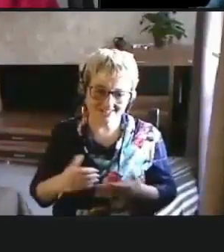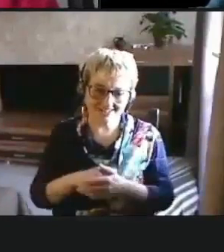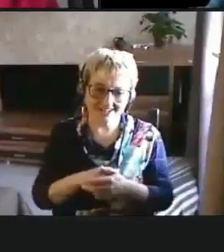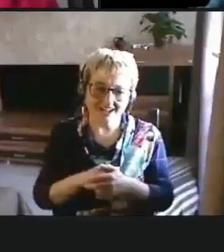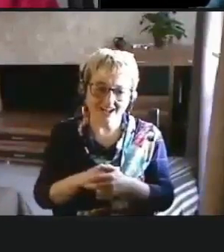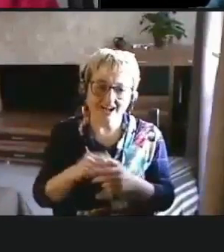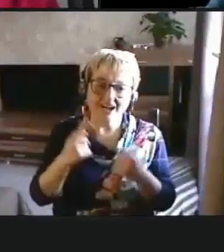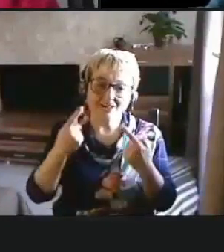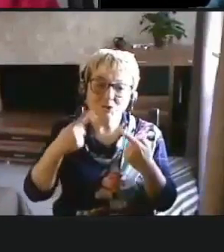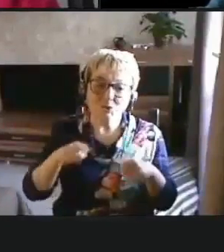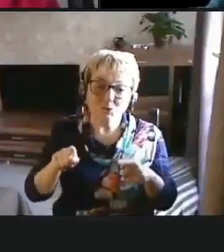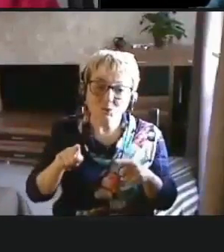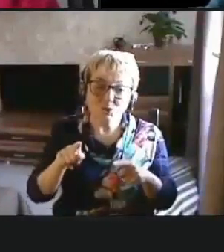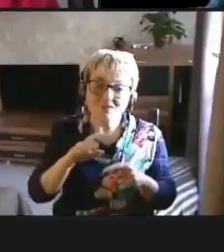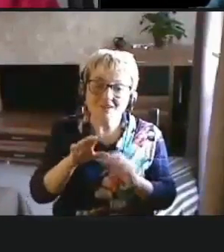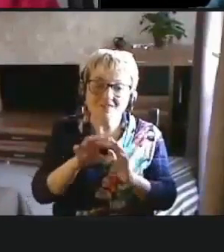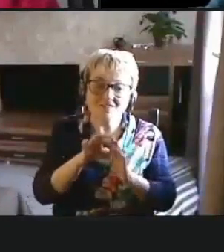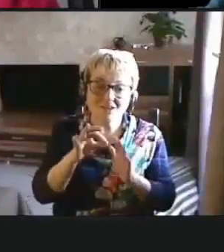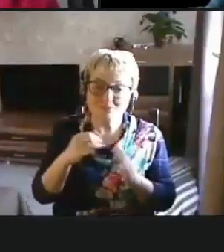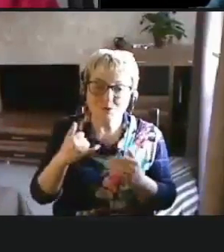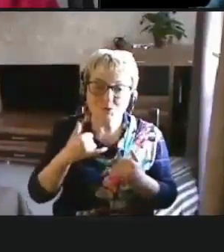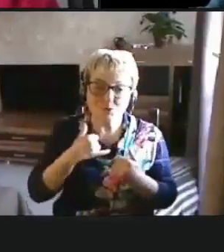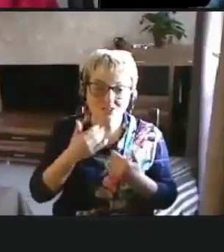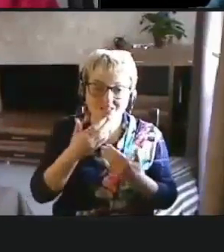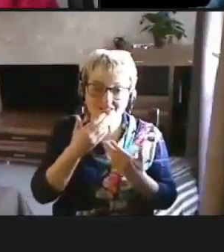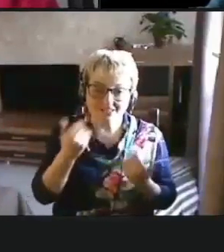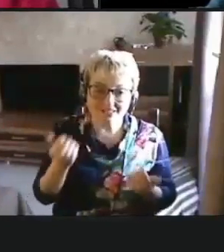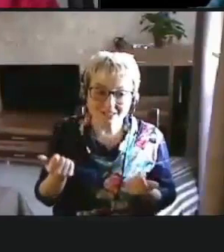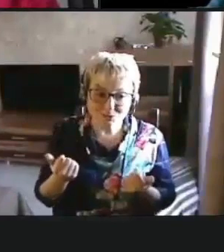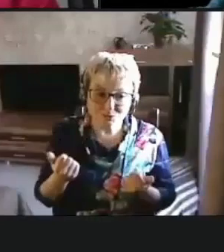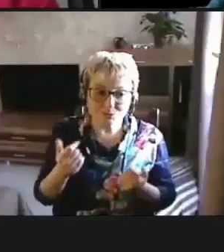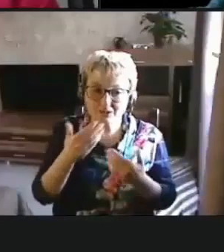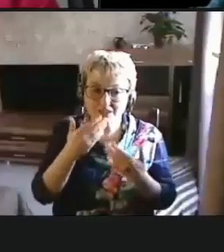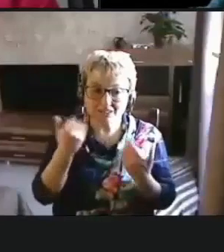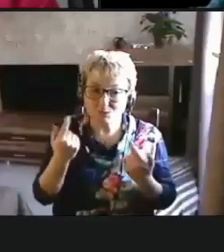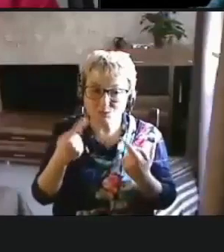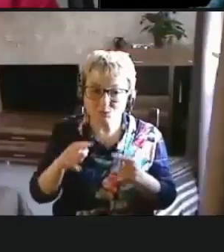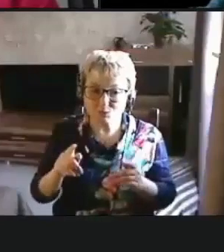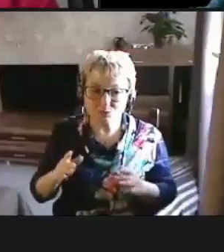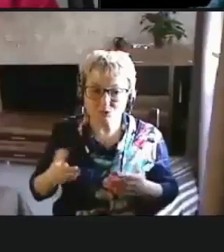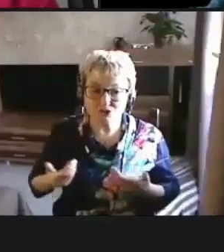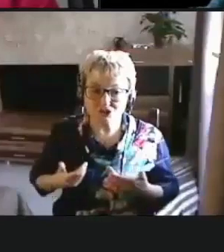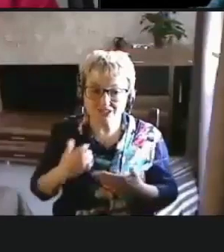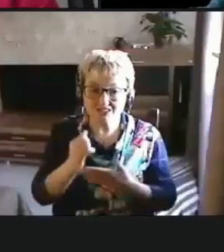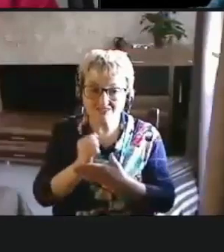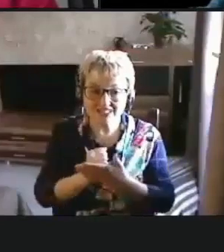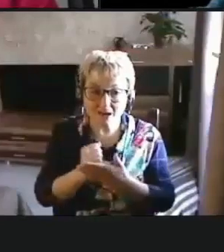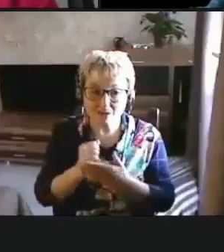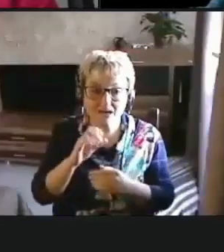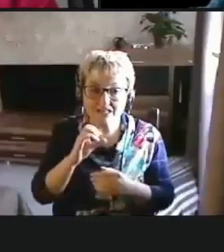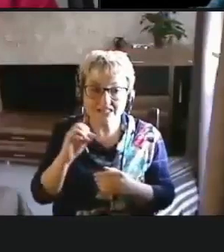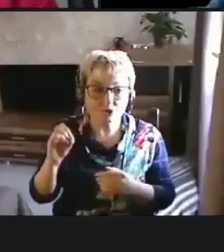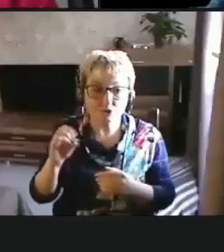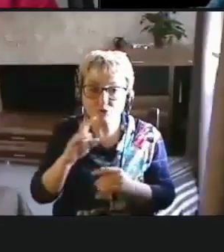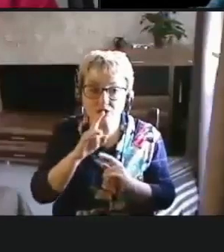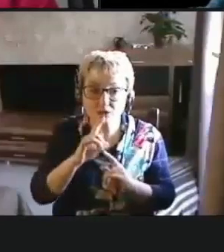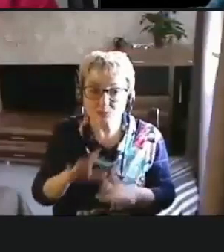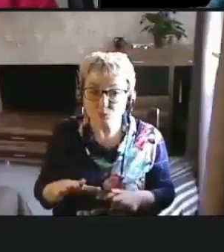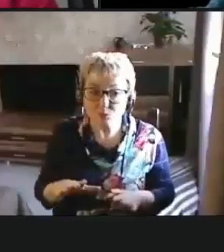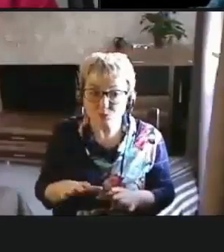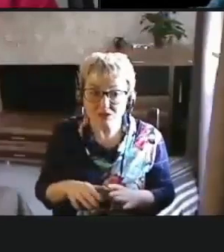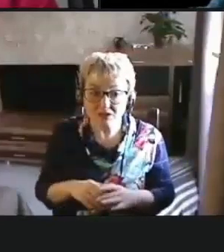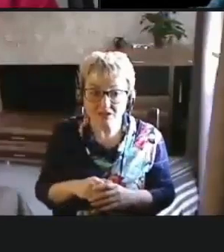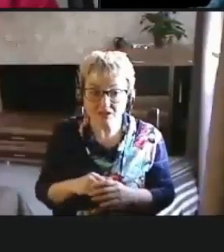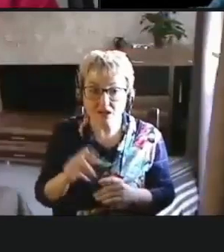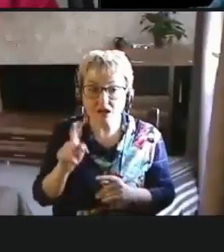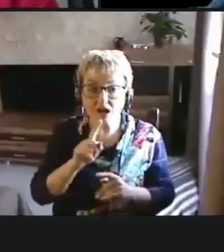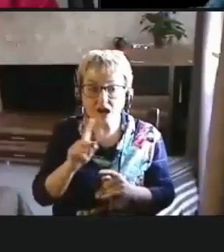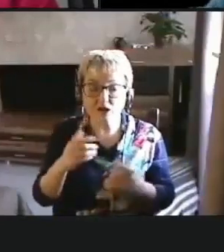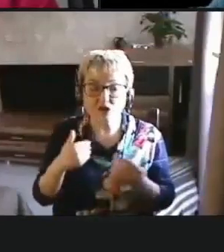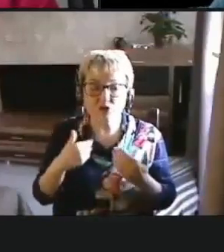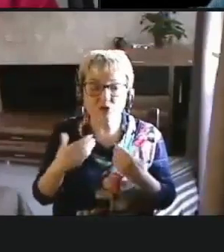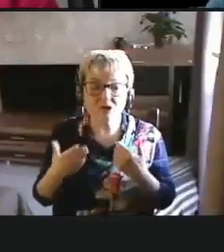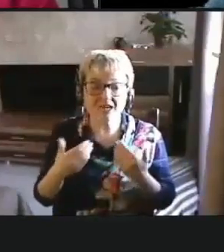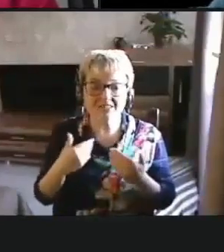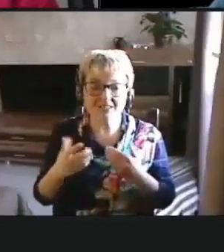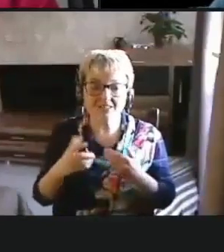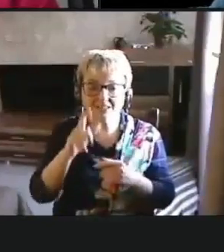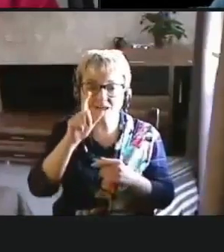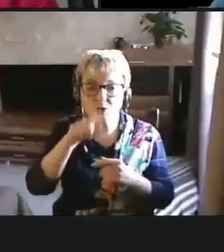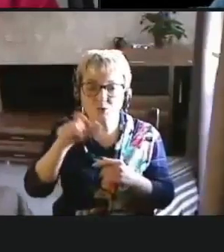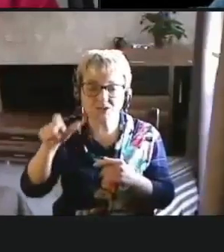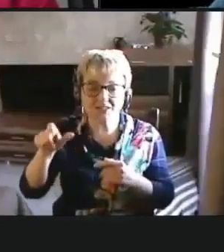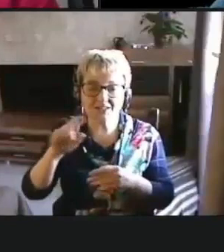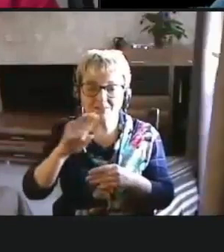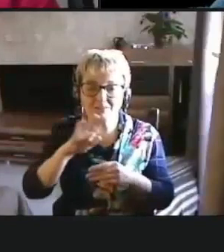Другого выбора у нас нет. Нет у нас другой жизни в запасе, ее не будет. Что касается людей